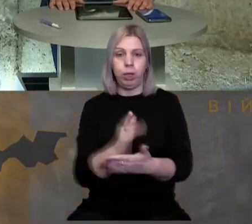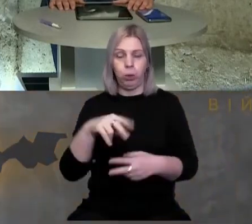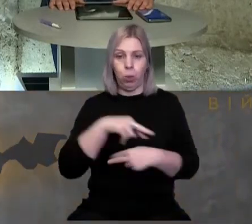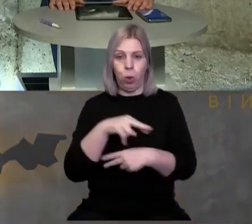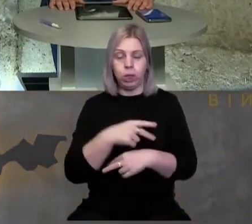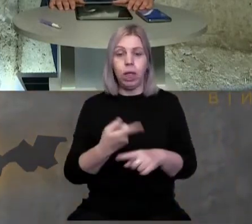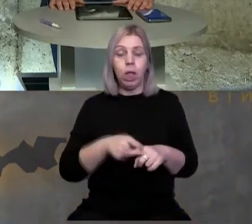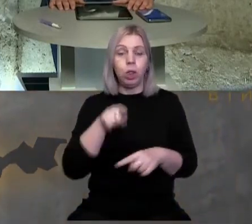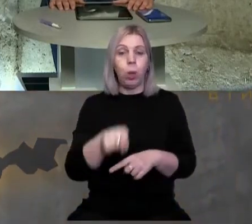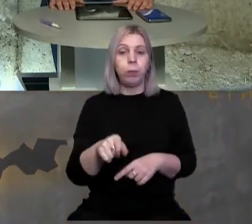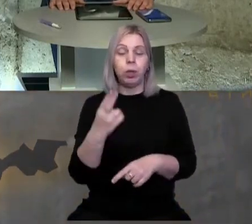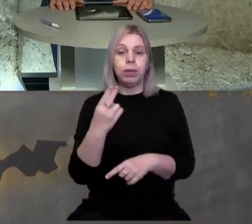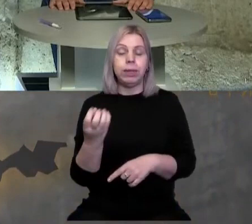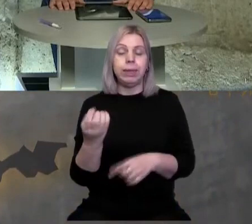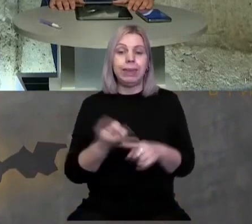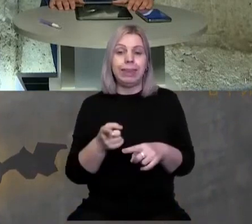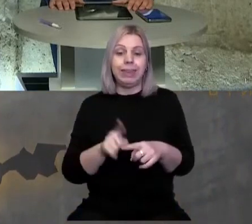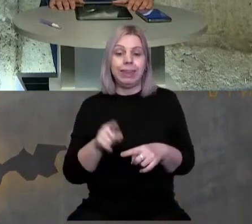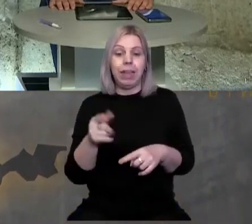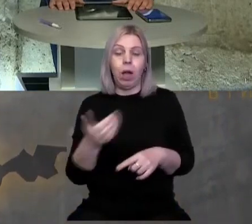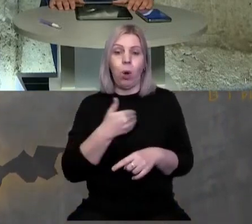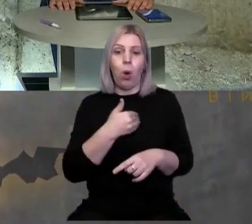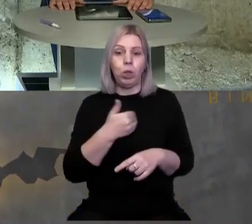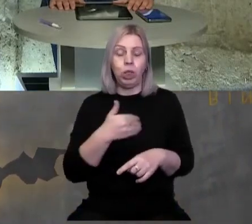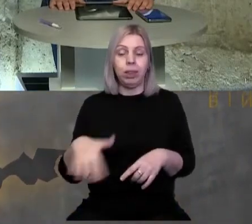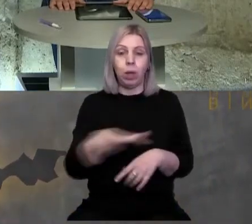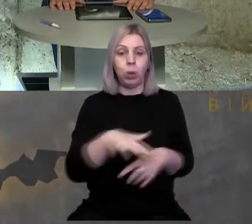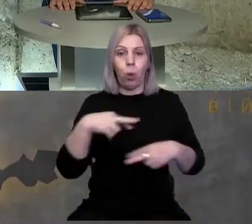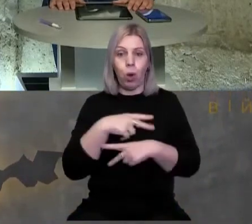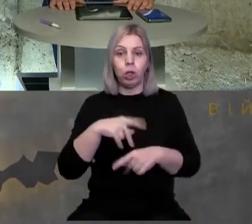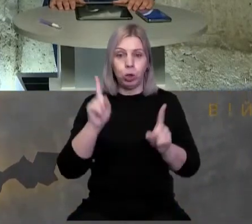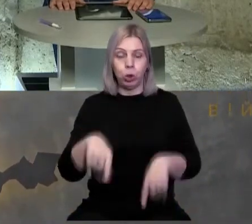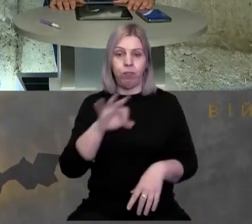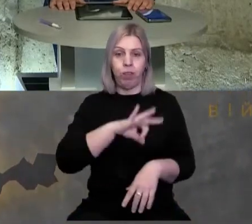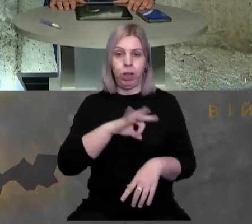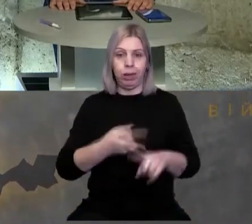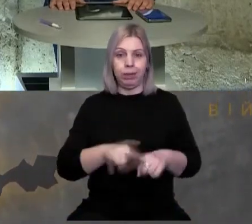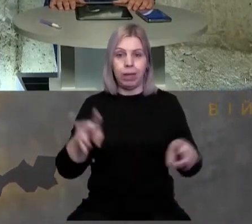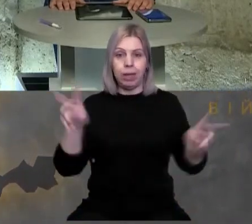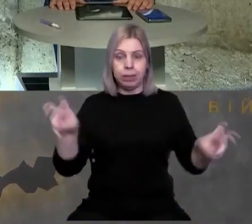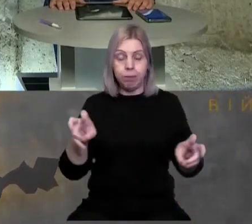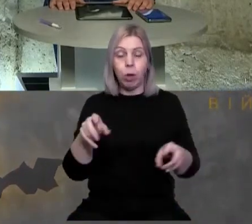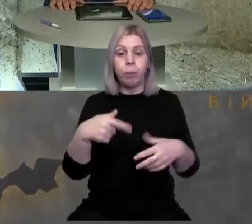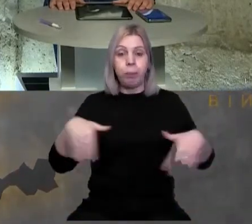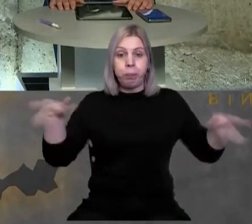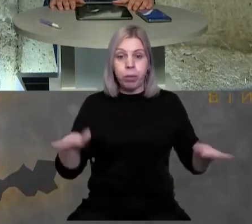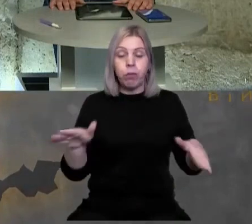Угорщини. Тобто це, хоч на території Угорщини теж використовують цей символ. Це